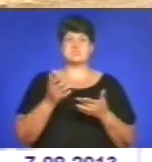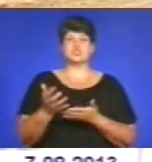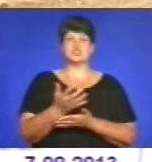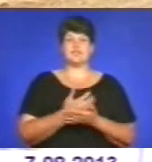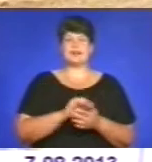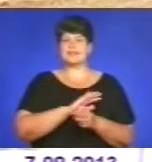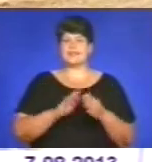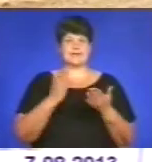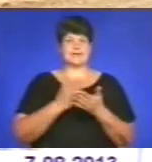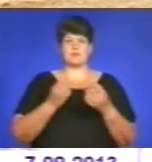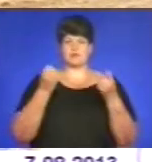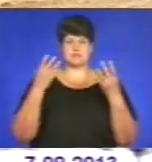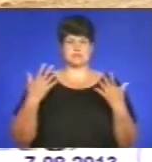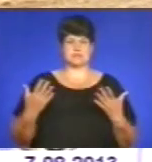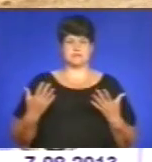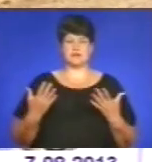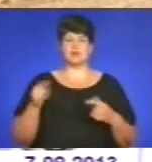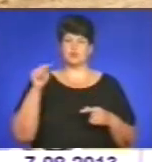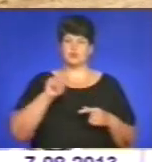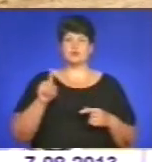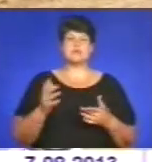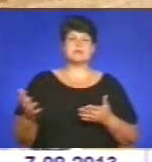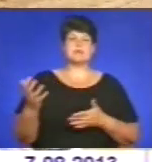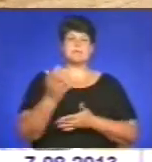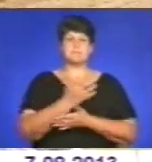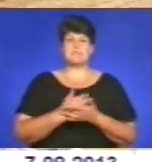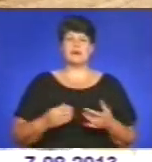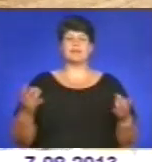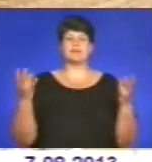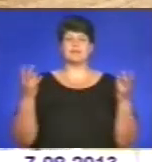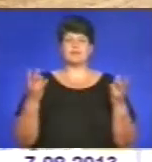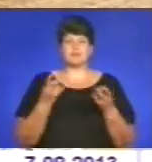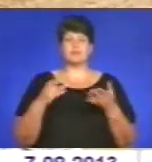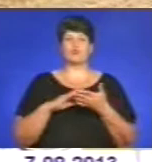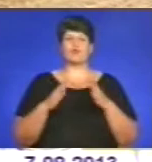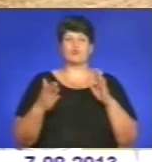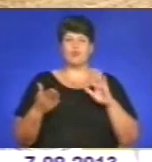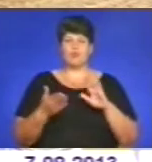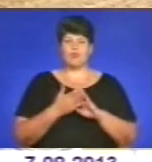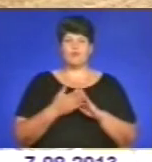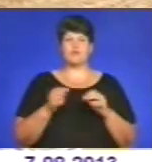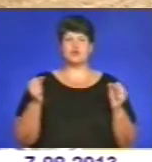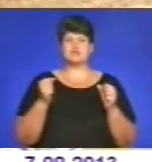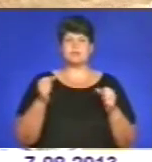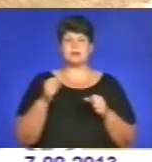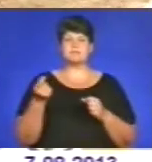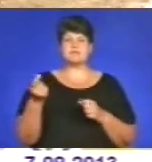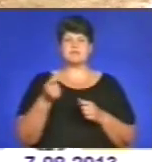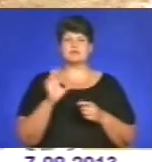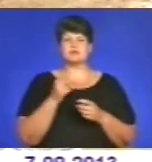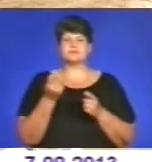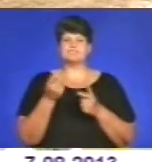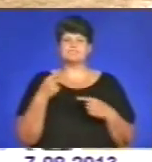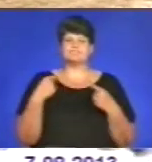непрості, тому що збирати приходиться в таких умовах, що озима пшениця, частина була підсіяна,